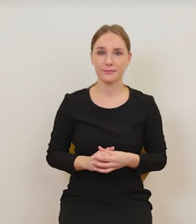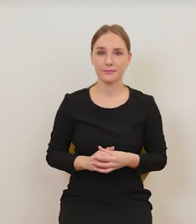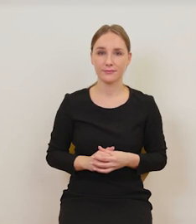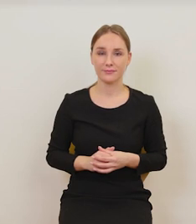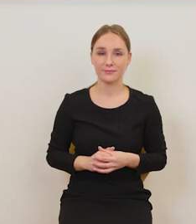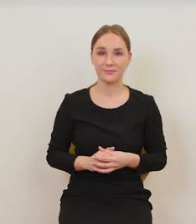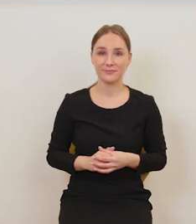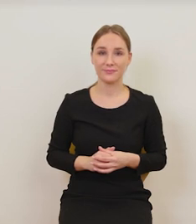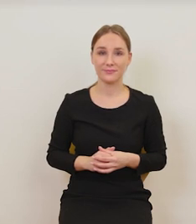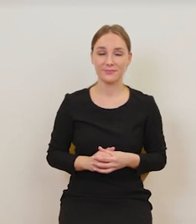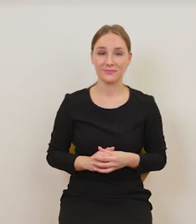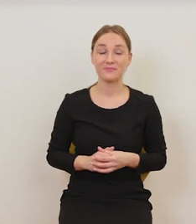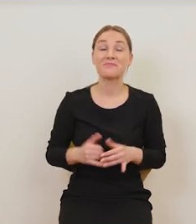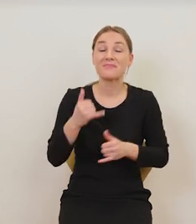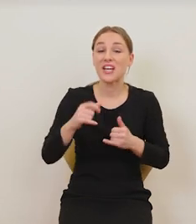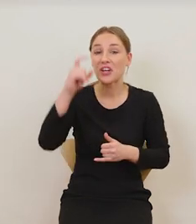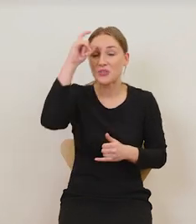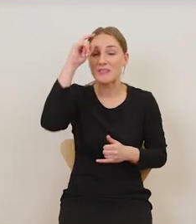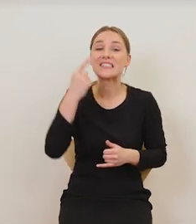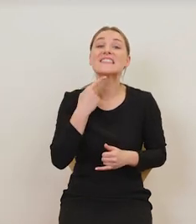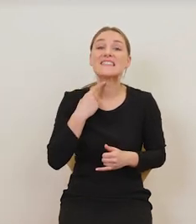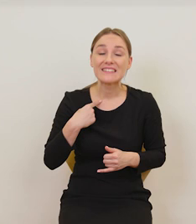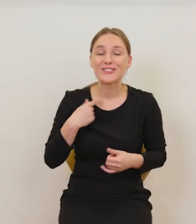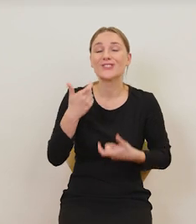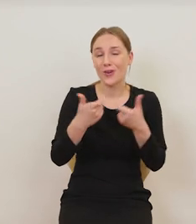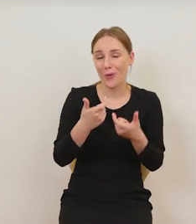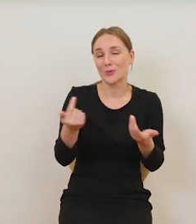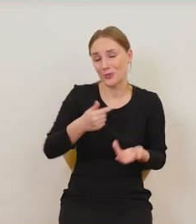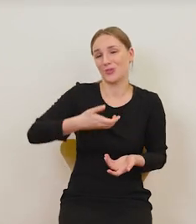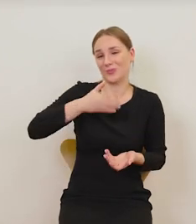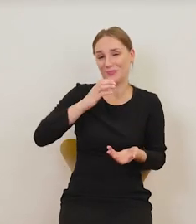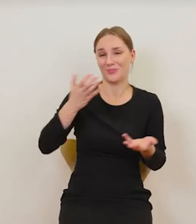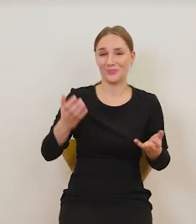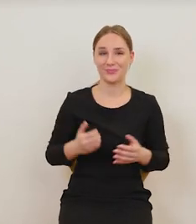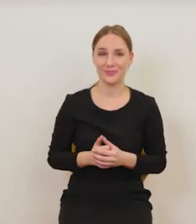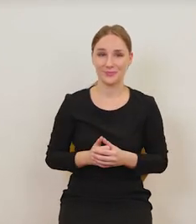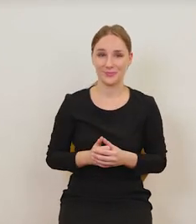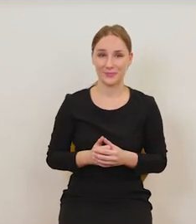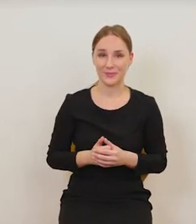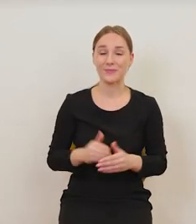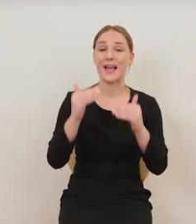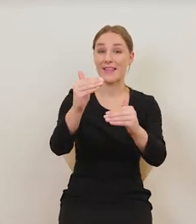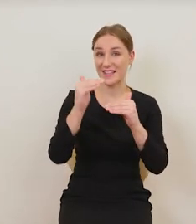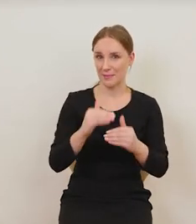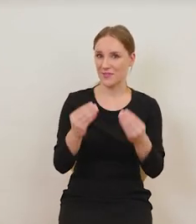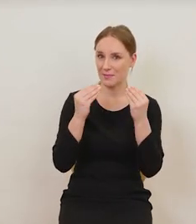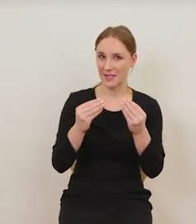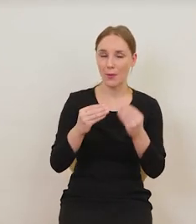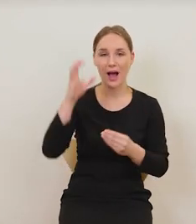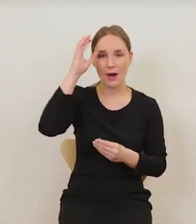No ale cóż zrobić, jeżeli człowiek musi się napić. I kolejny wielki Jan Vermeer,